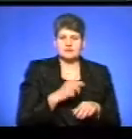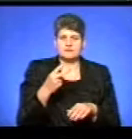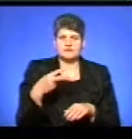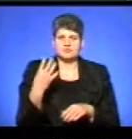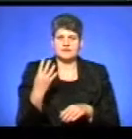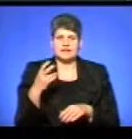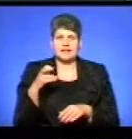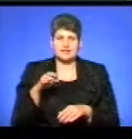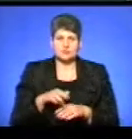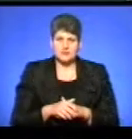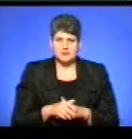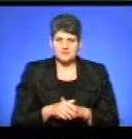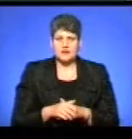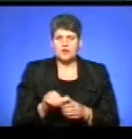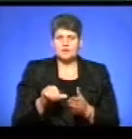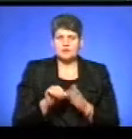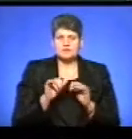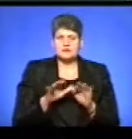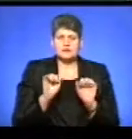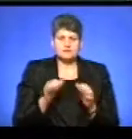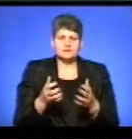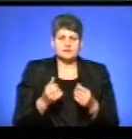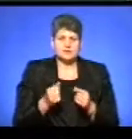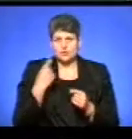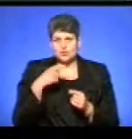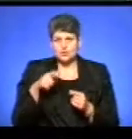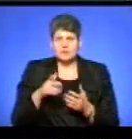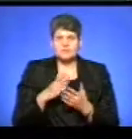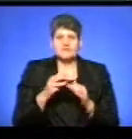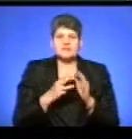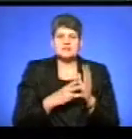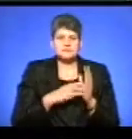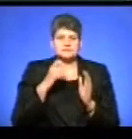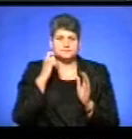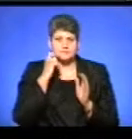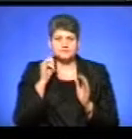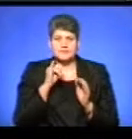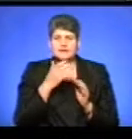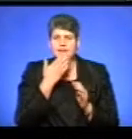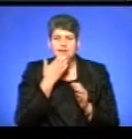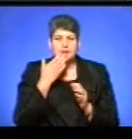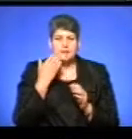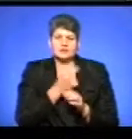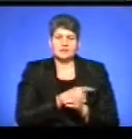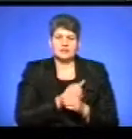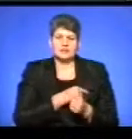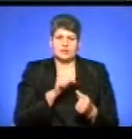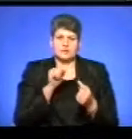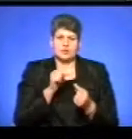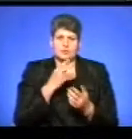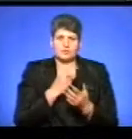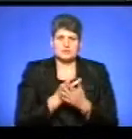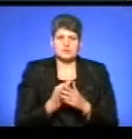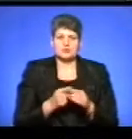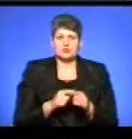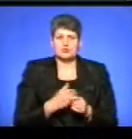листопада. Участь у заході можуть взяти особи, які досягли 18-річного віку і не мають медичних протипоказань щодо